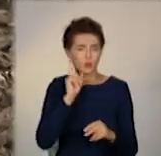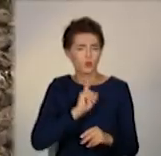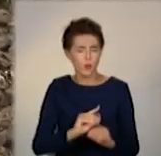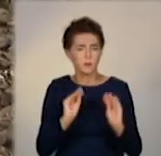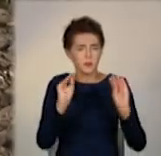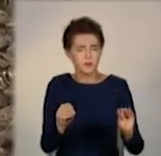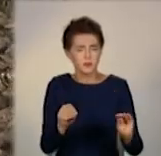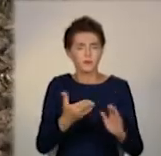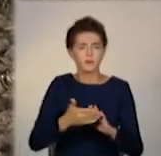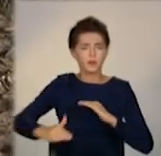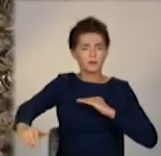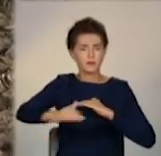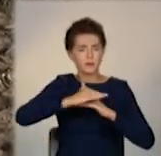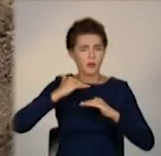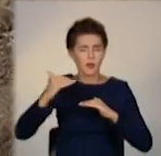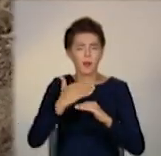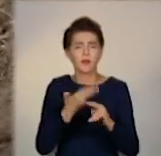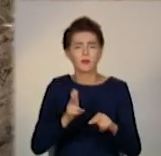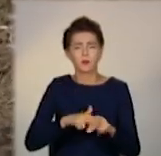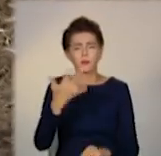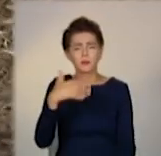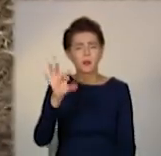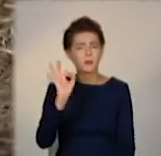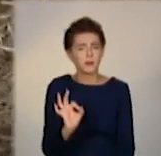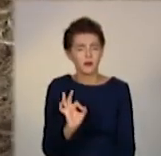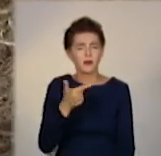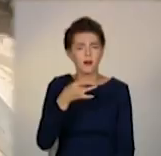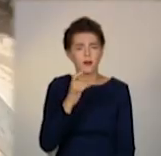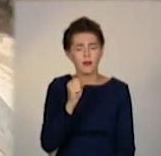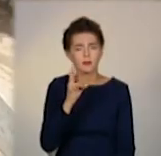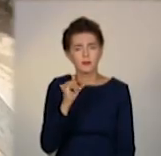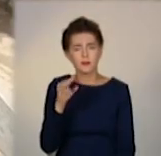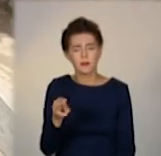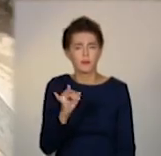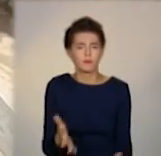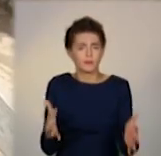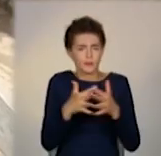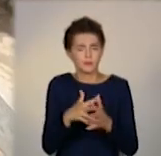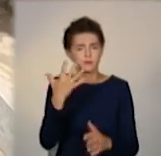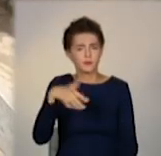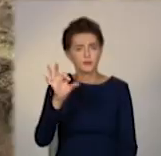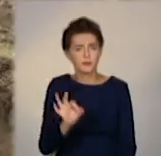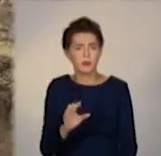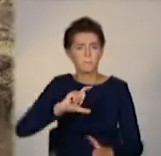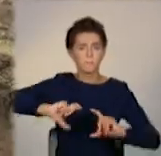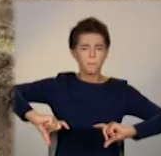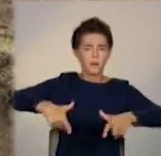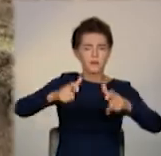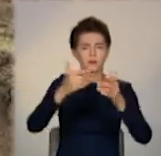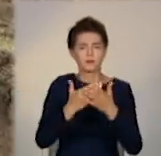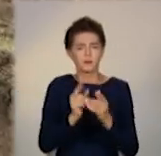Покритием тротуаров буде 50% гранита, 50% буде тротуарна плитка, тобто буде